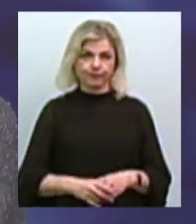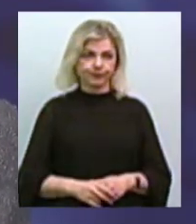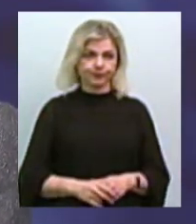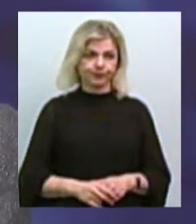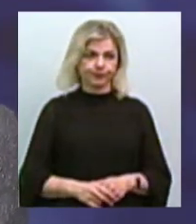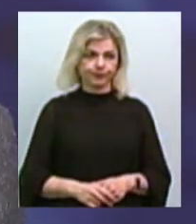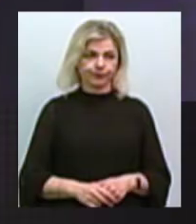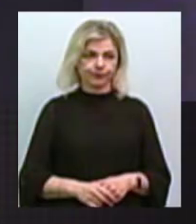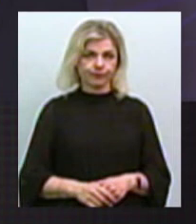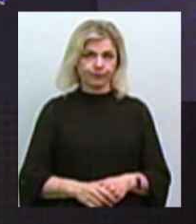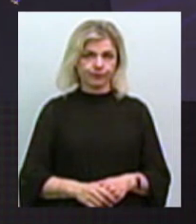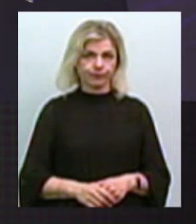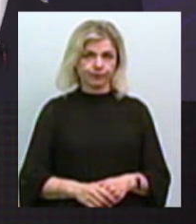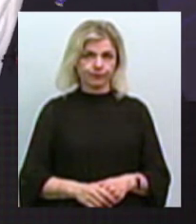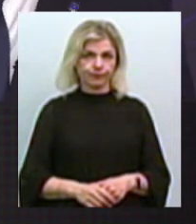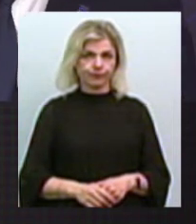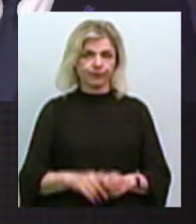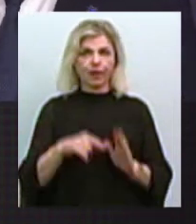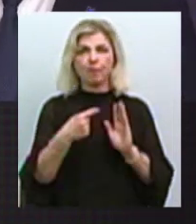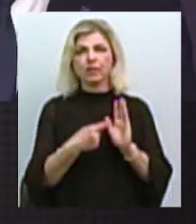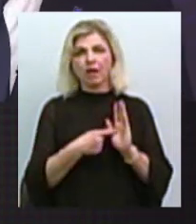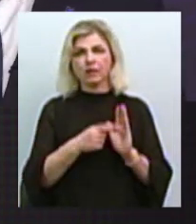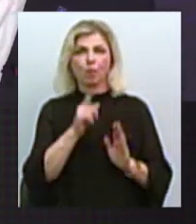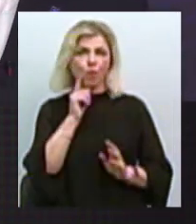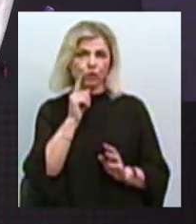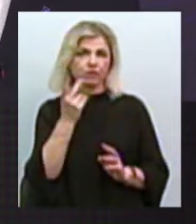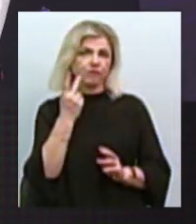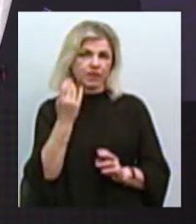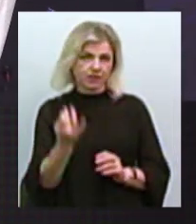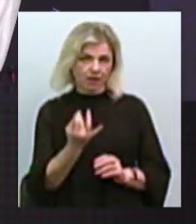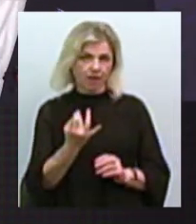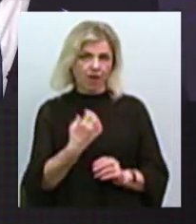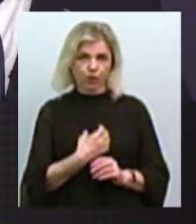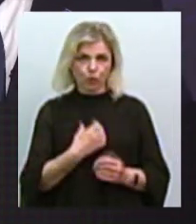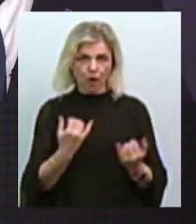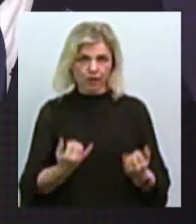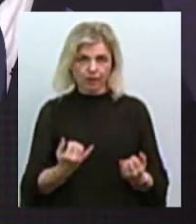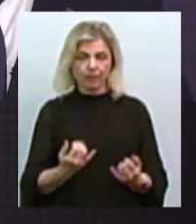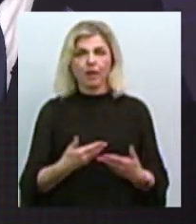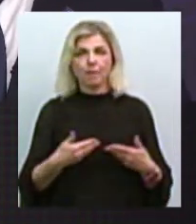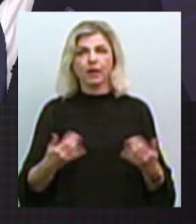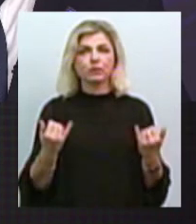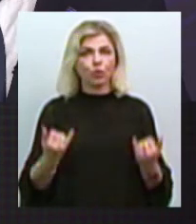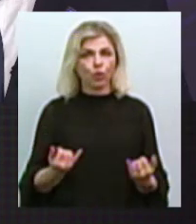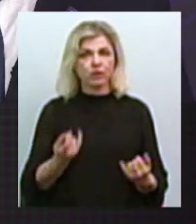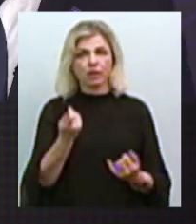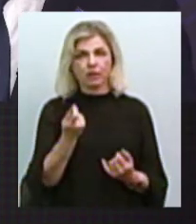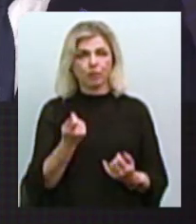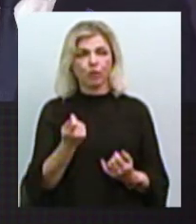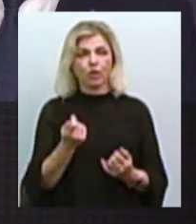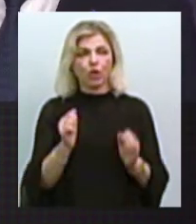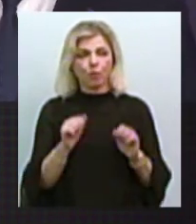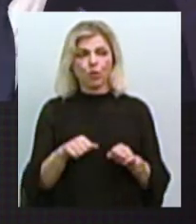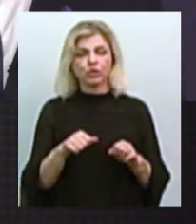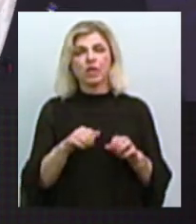Дякую. Ну, питання молоді, воно завжди було цікавим і актуальним. І ми на сьогодні, я трошки, можливо, заберу